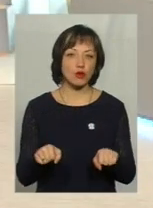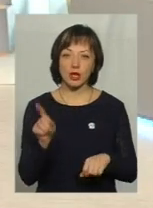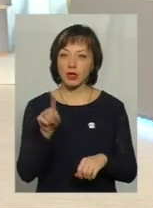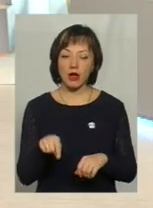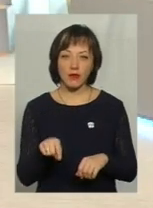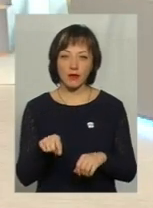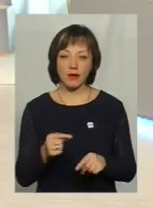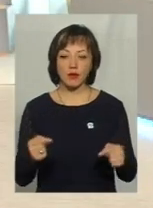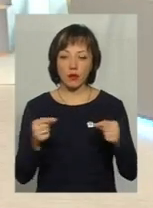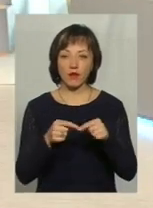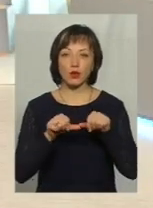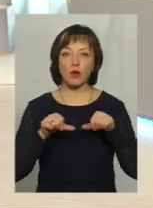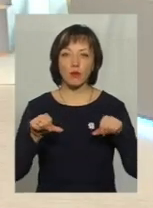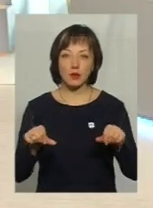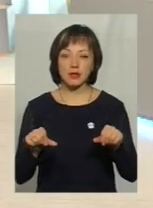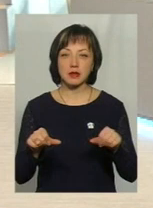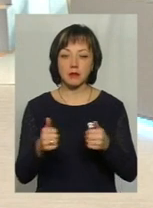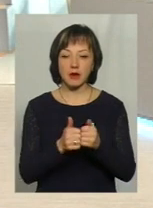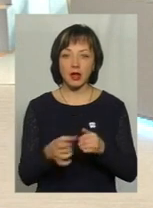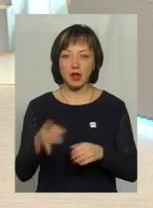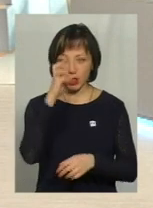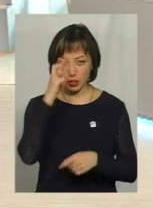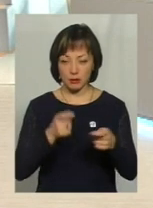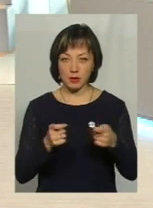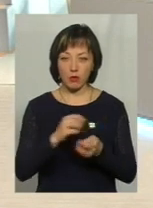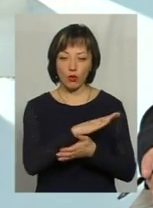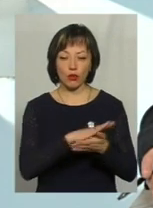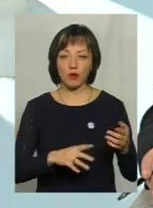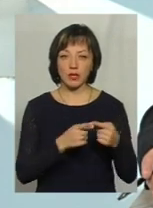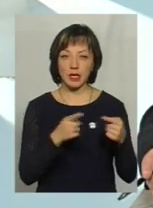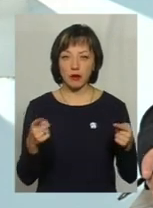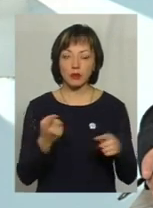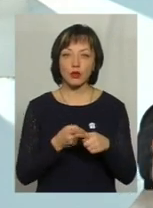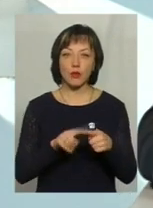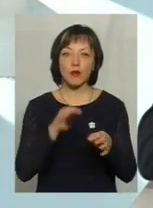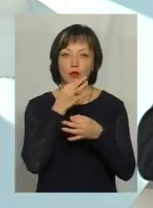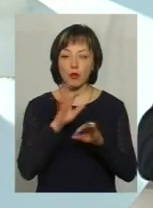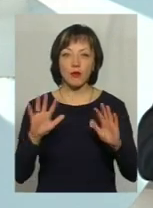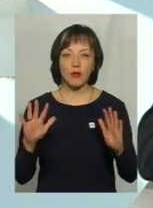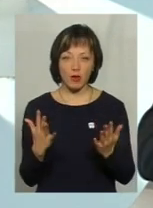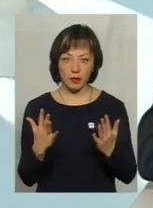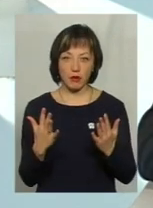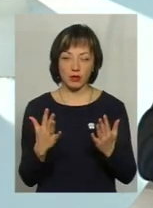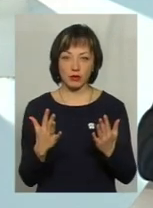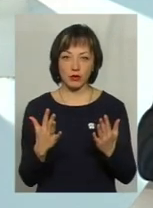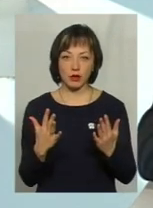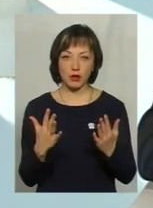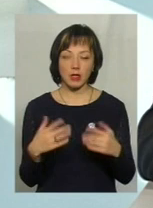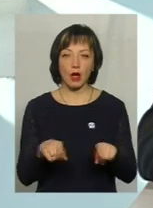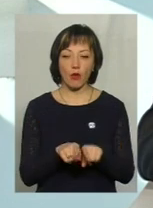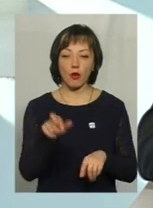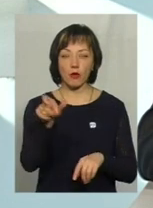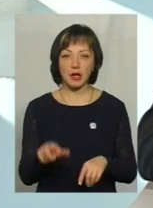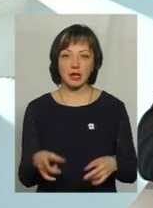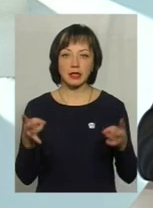відповідної комісії, правдившої адміністрації міськвиконкомі продовжити цей термін. Тому в будь-якому випадку цьому громадянину